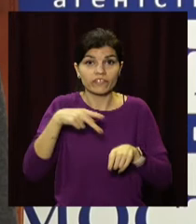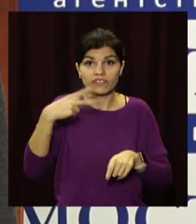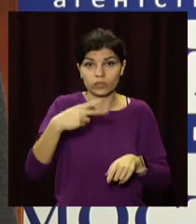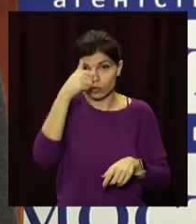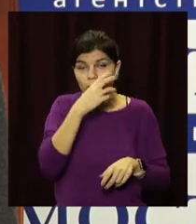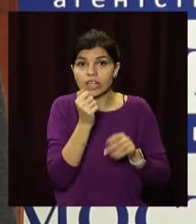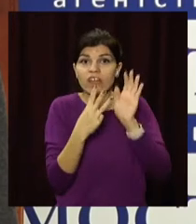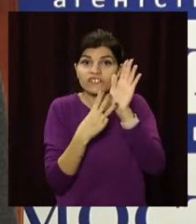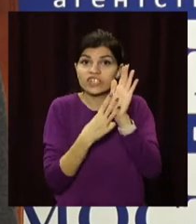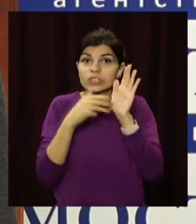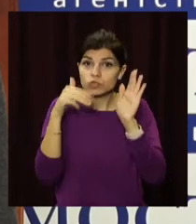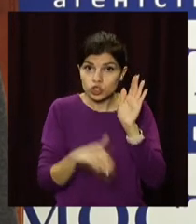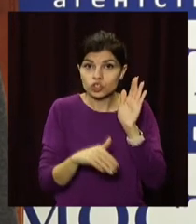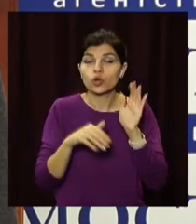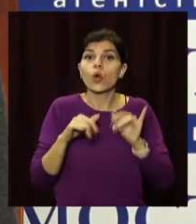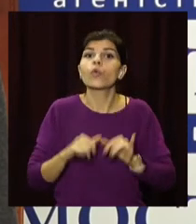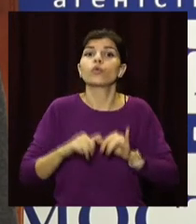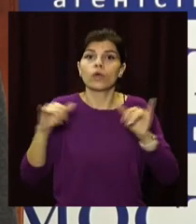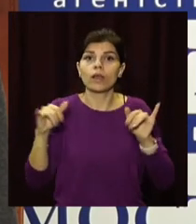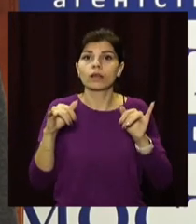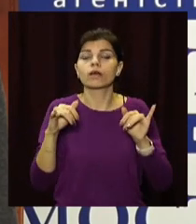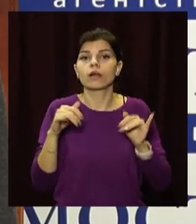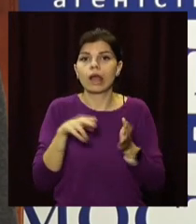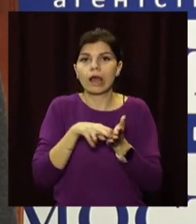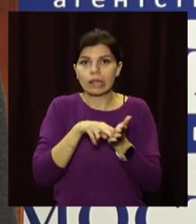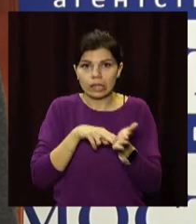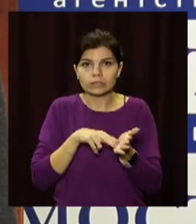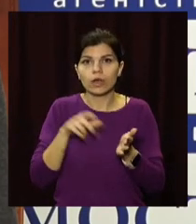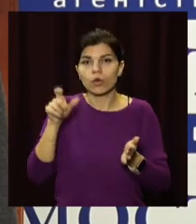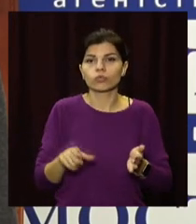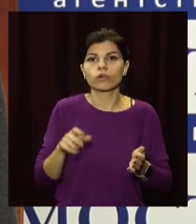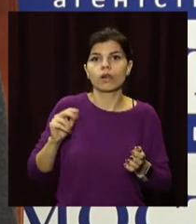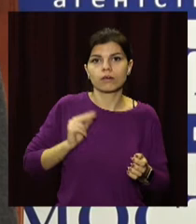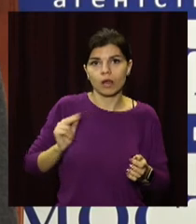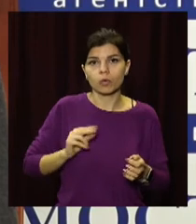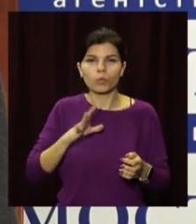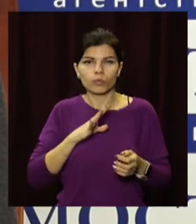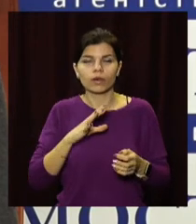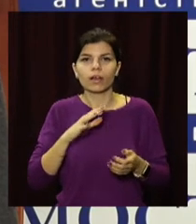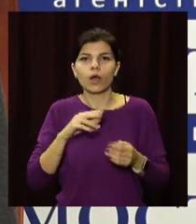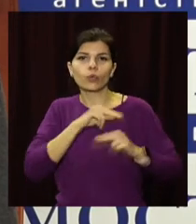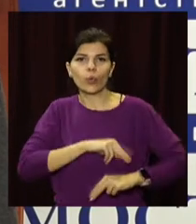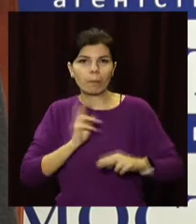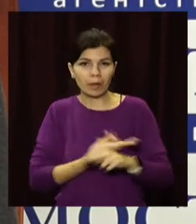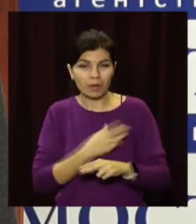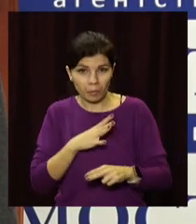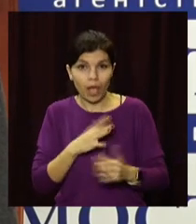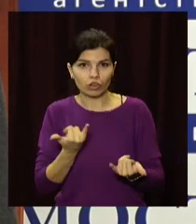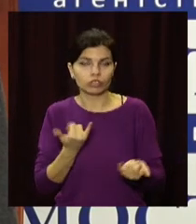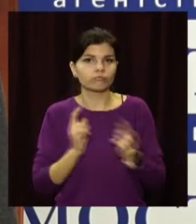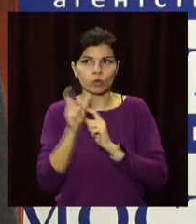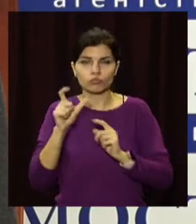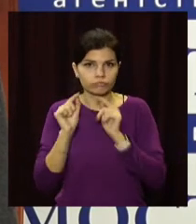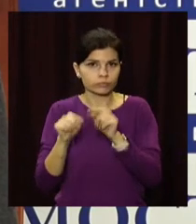8 тисяч збільшена кількість легалізованих найманих працівників. До бюджету додатково надійшло майже